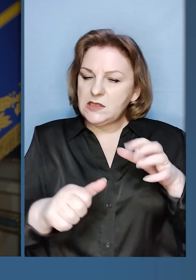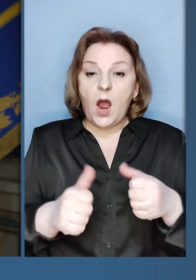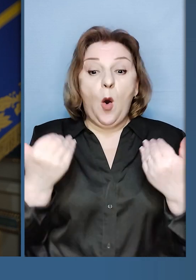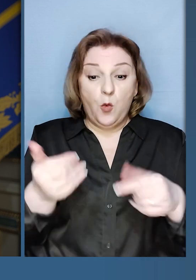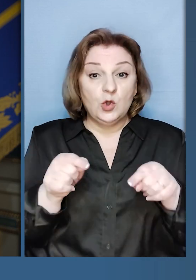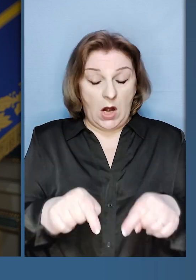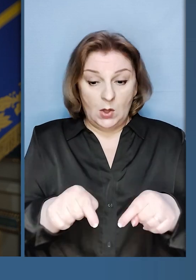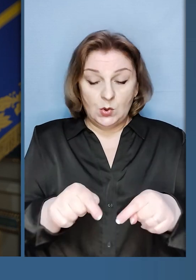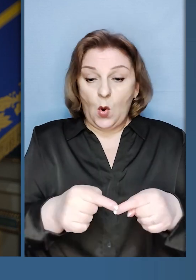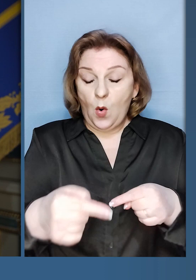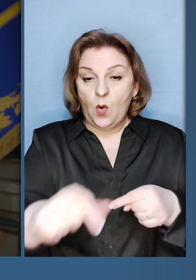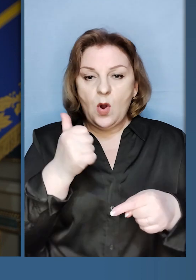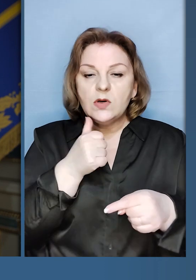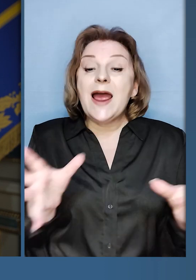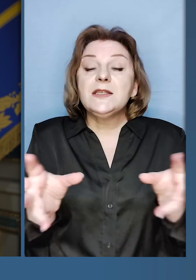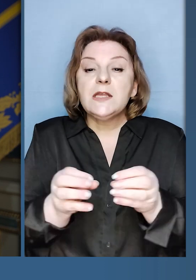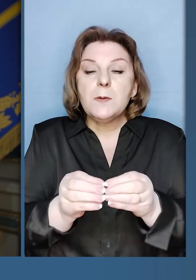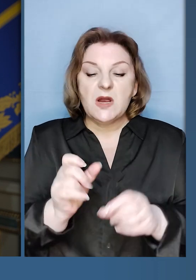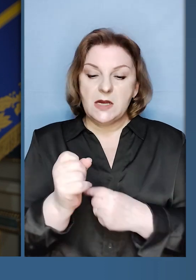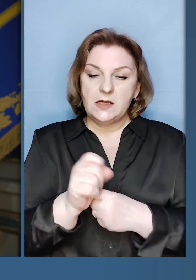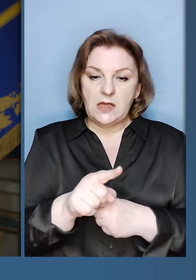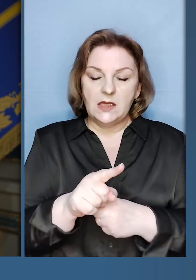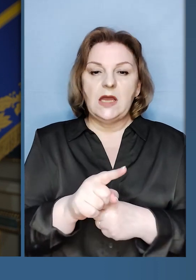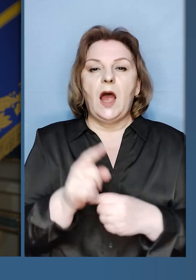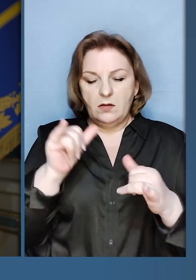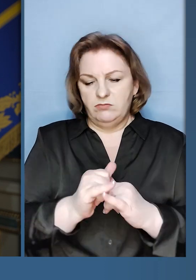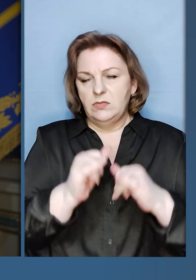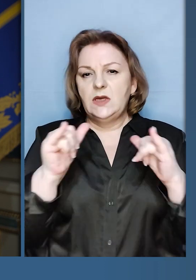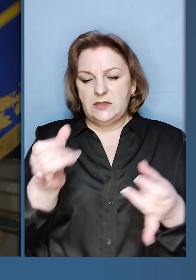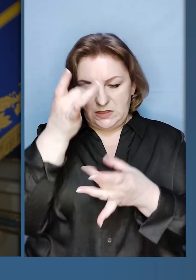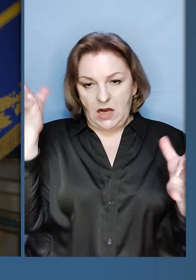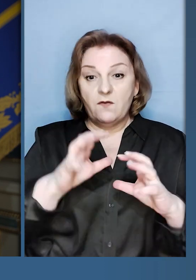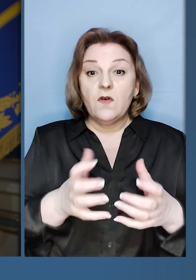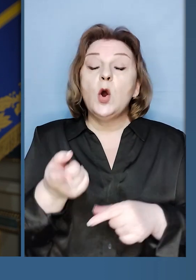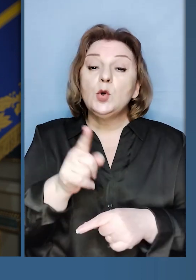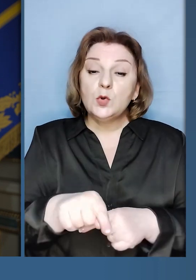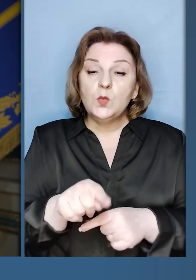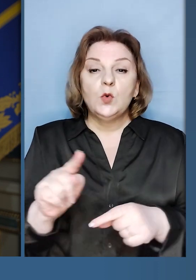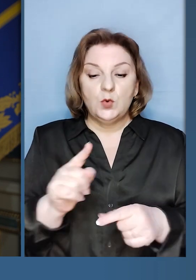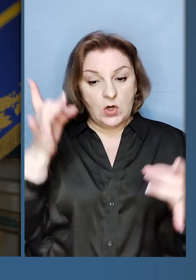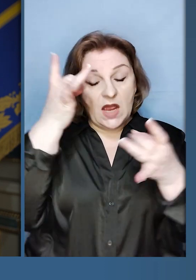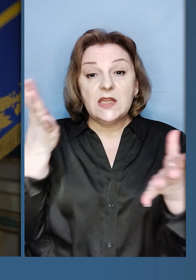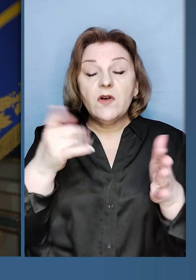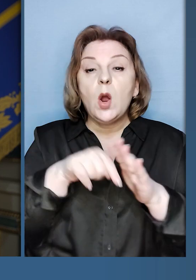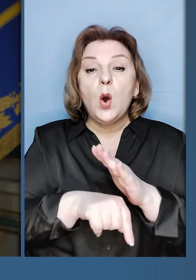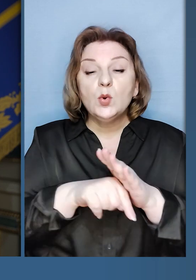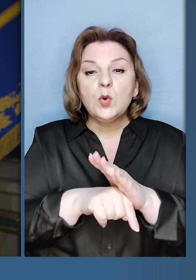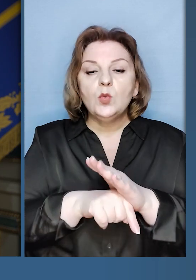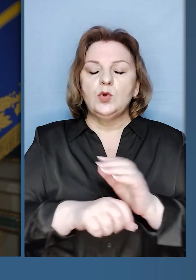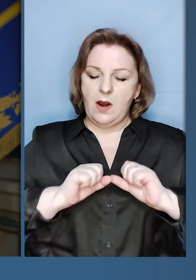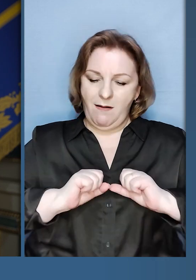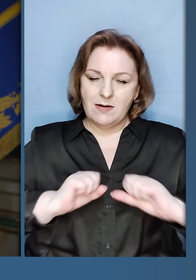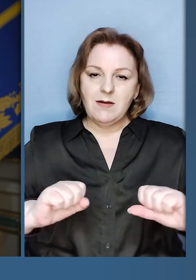російського зла вже цього року – це спільне завдання цивілізованого світу. Бо цивілізований